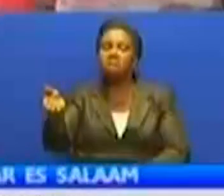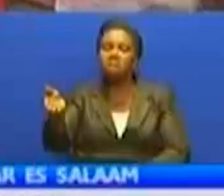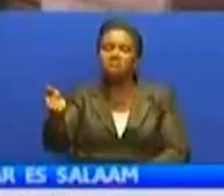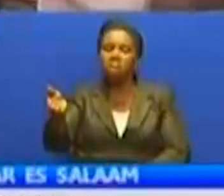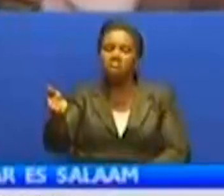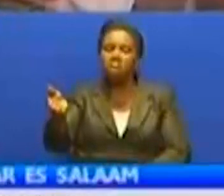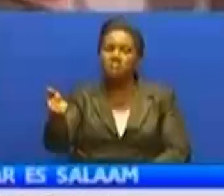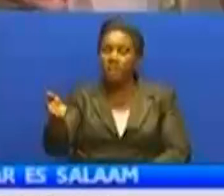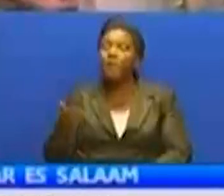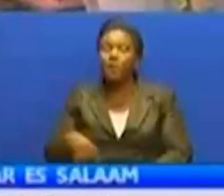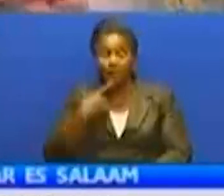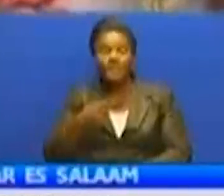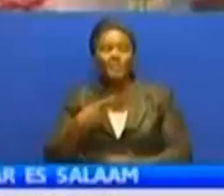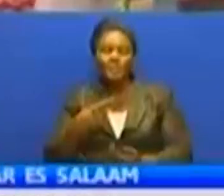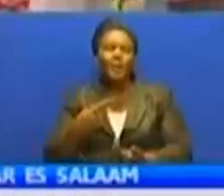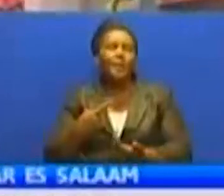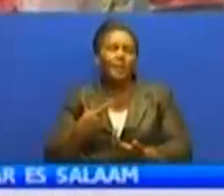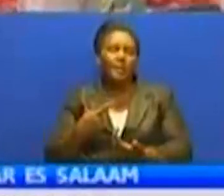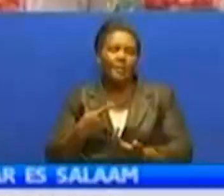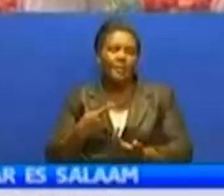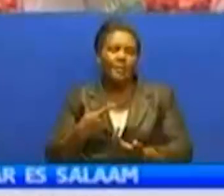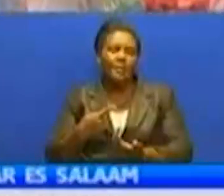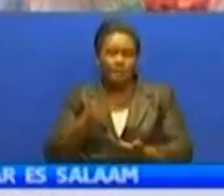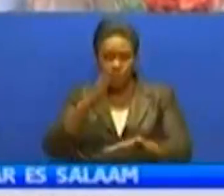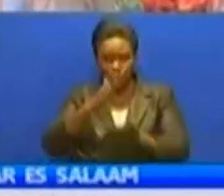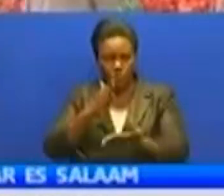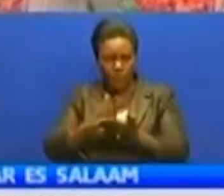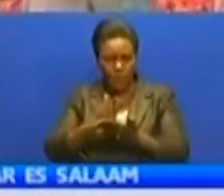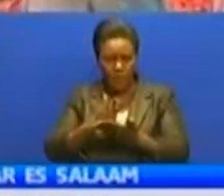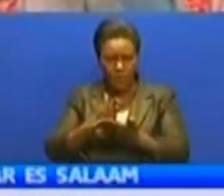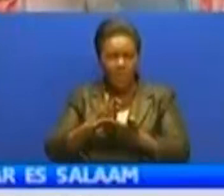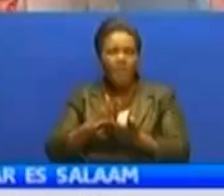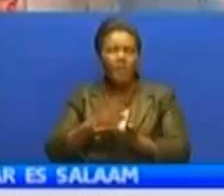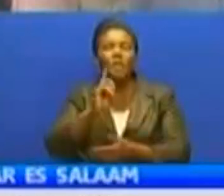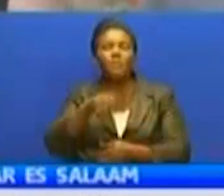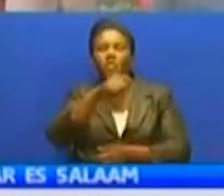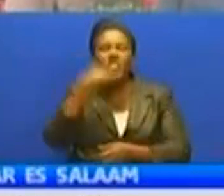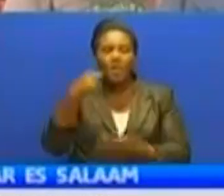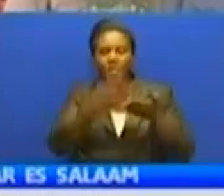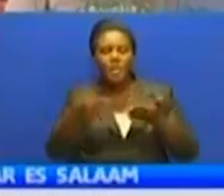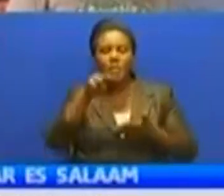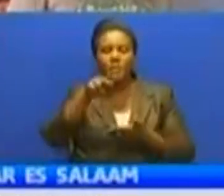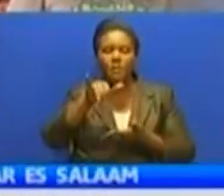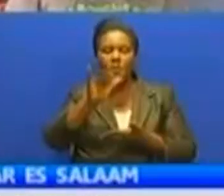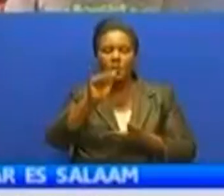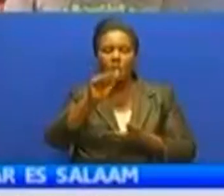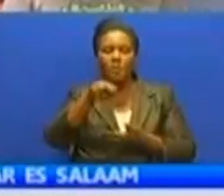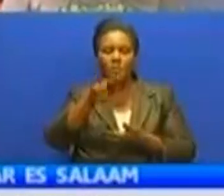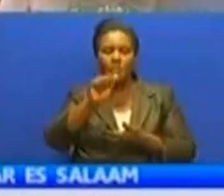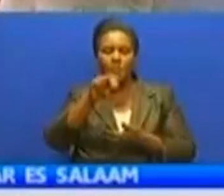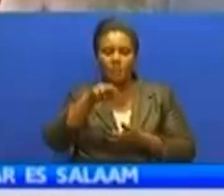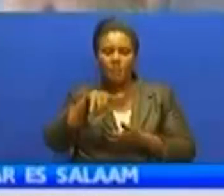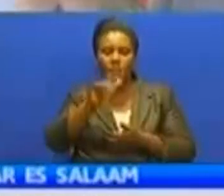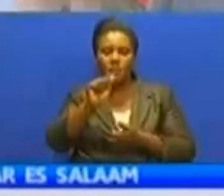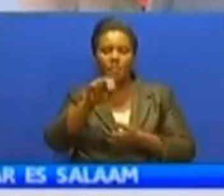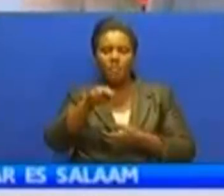vingunguti ya jijini Dharislam. Wanakiri kufahama tumizi sahihi ya nyama hii ya nyana nyana, lakini unasema